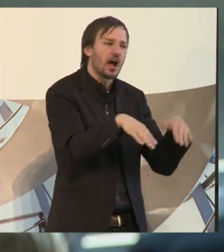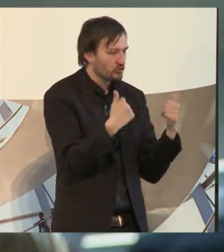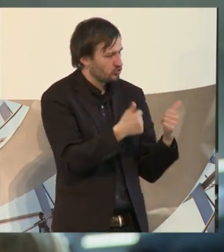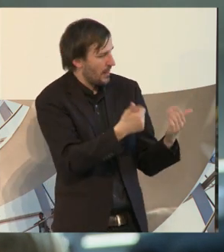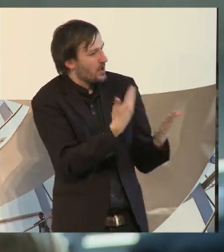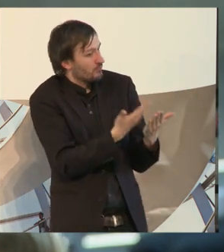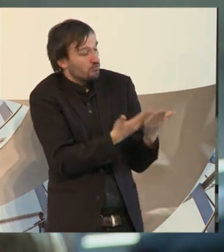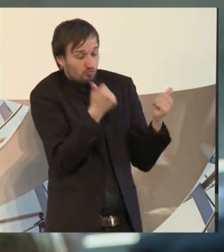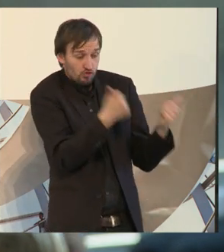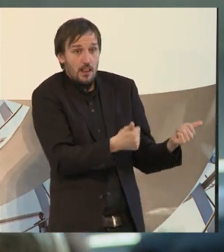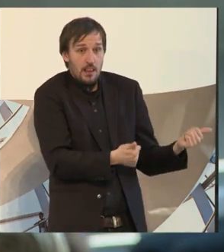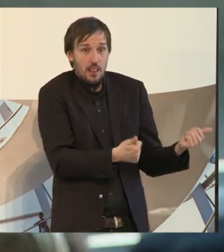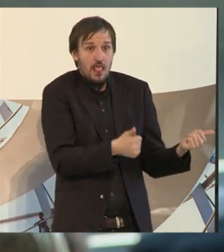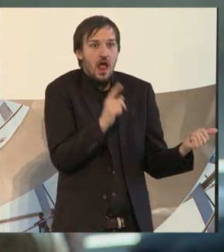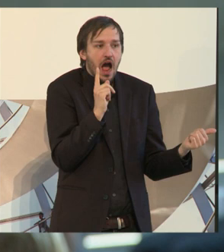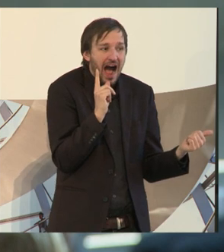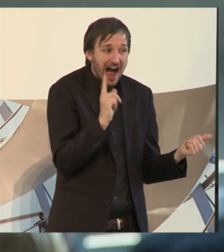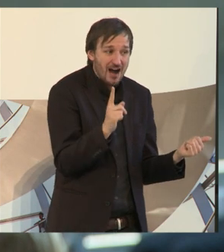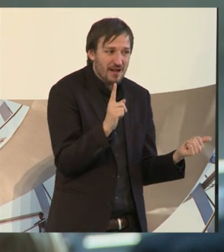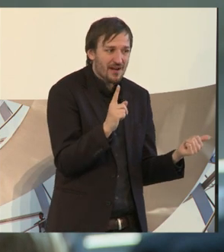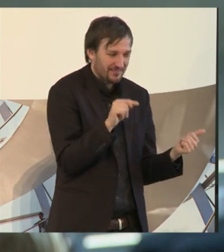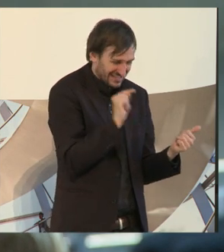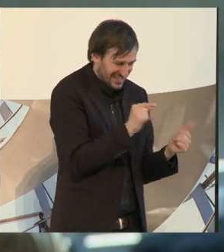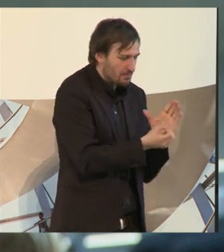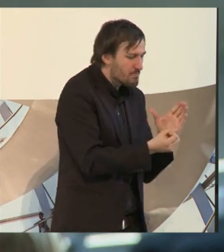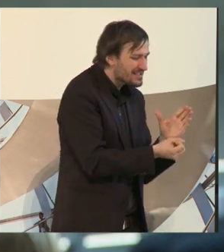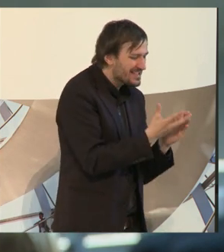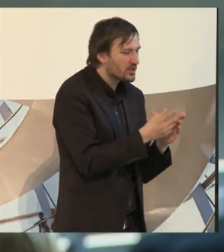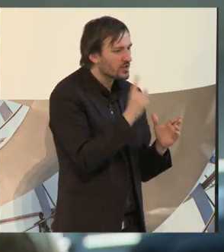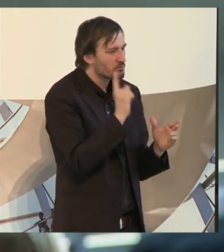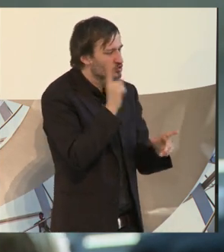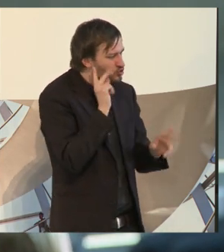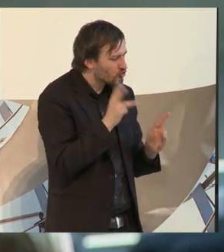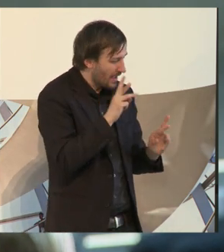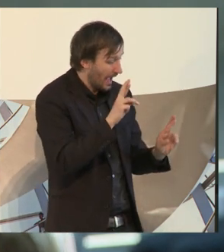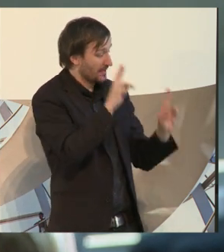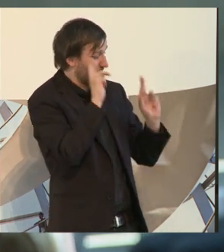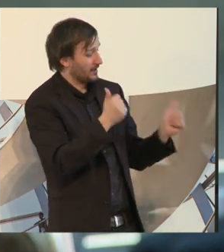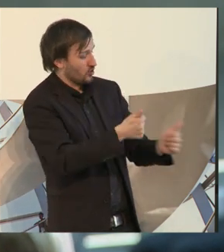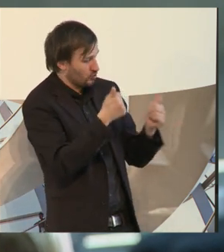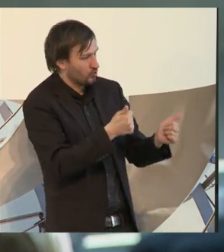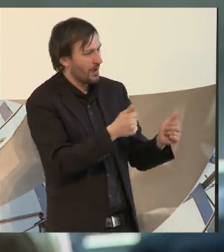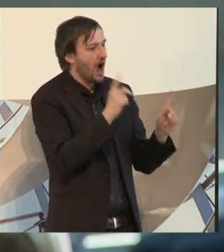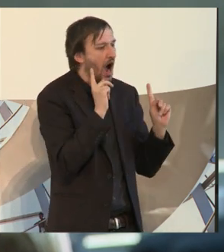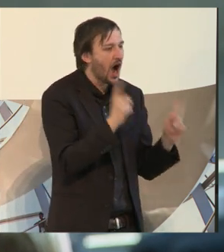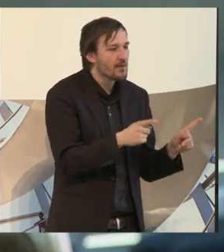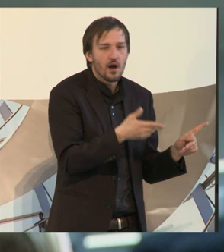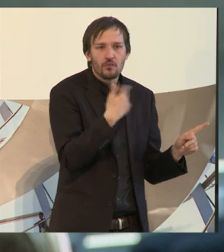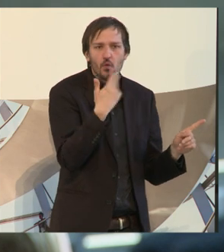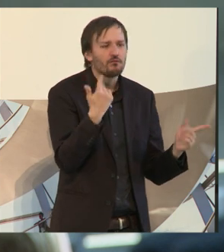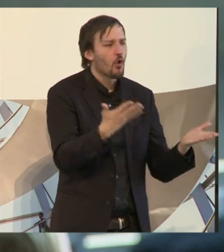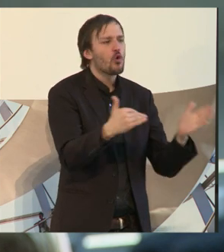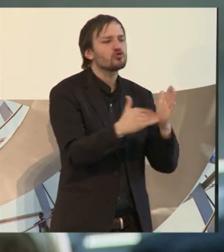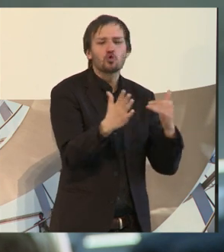überhaupt gar keine Frage. Und überall, glaube ich, da, wo wirklich auch was passiert, muss man wirklich den Hut vorziehen und sagen, super, aber da steckt gar keine Struktur